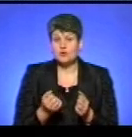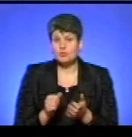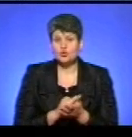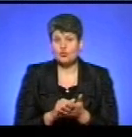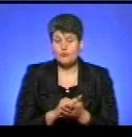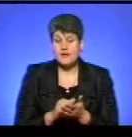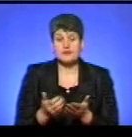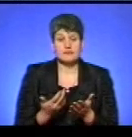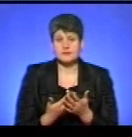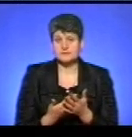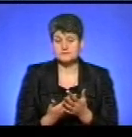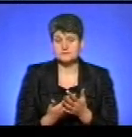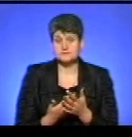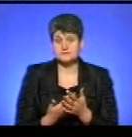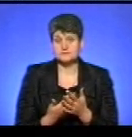документів